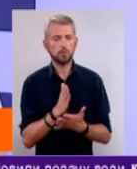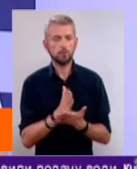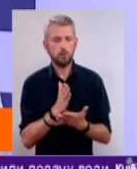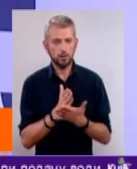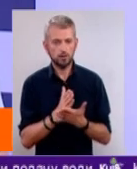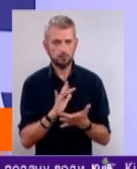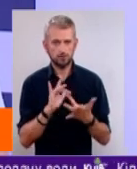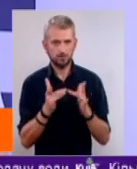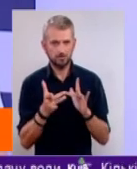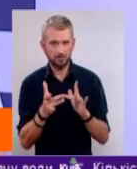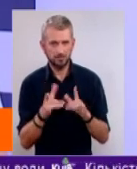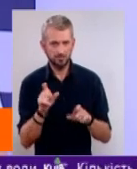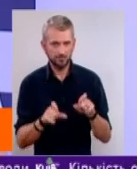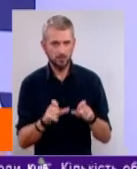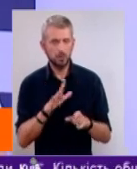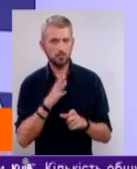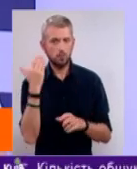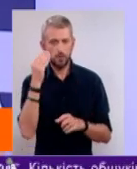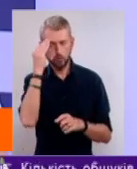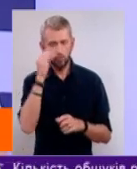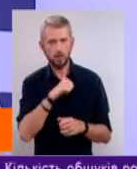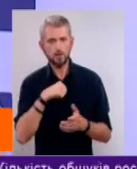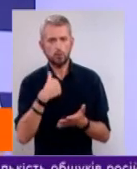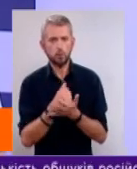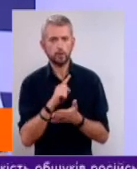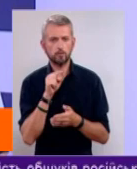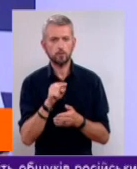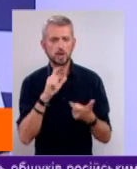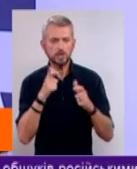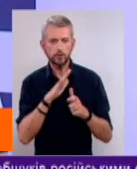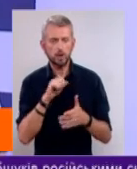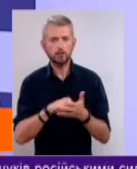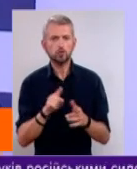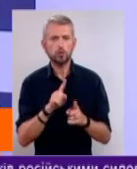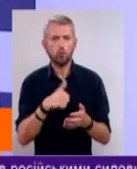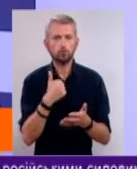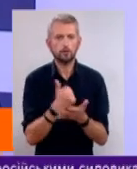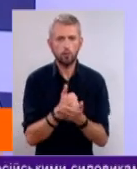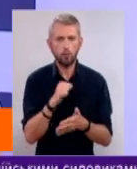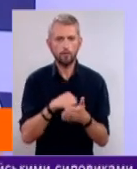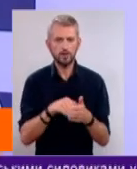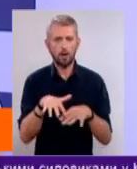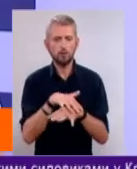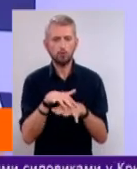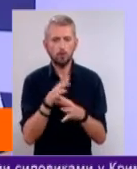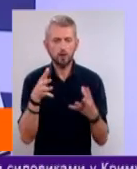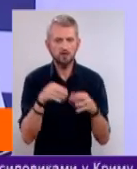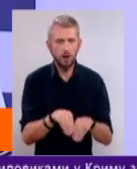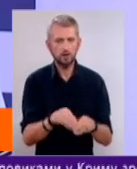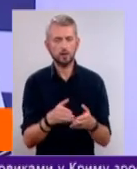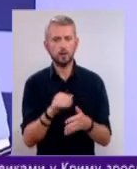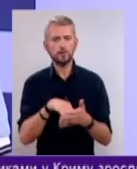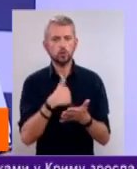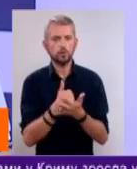мережах була попередня думка, саме головне, щоб вони не відволікали від чогось основного, від соціалізації, від основної